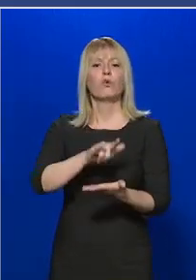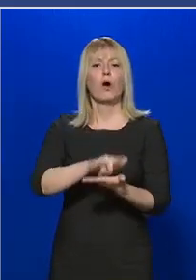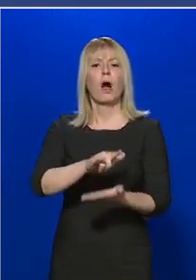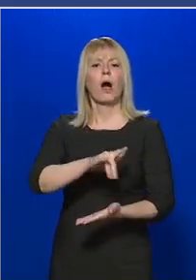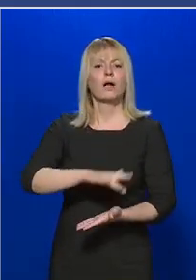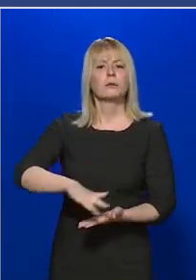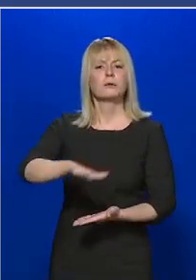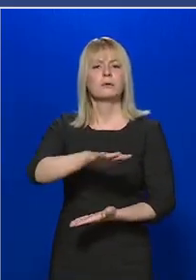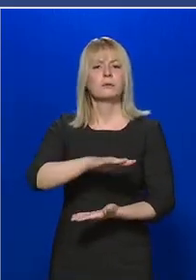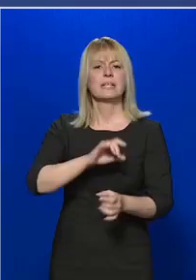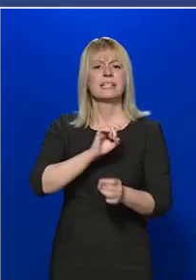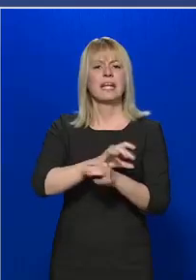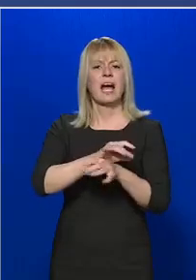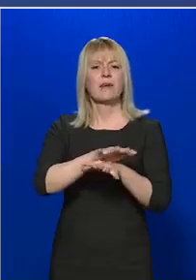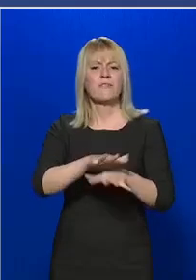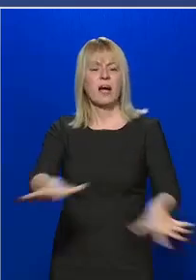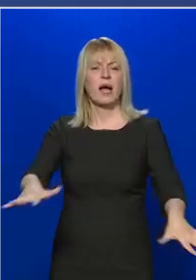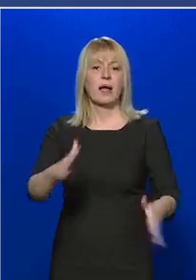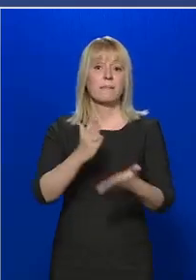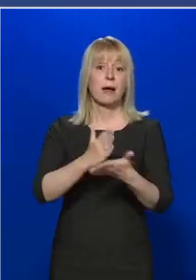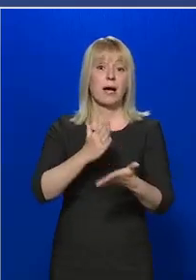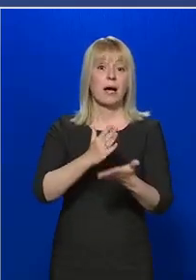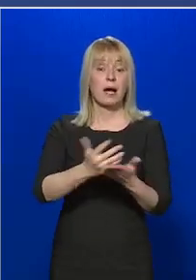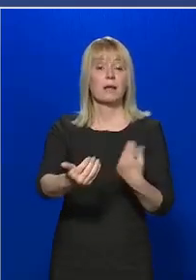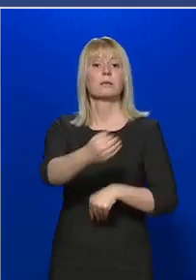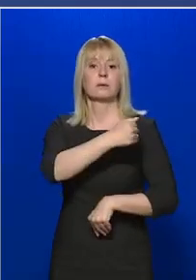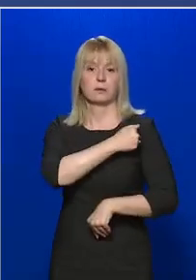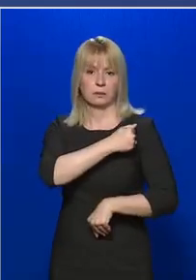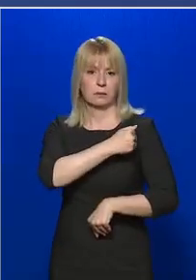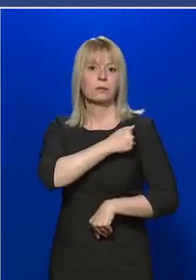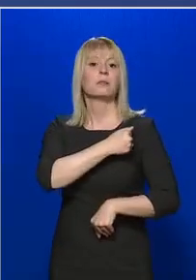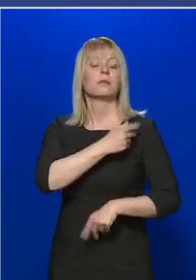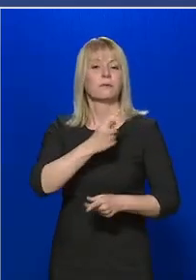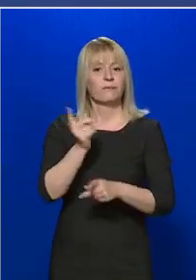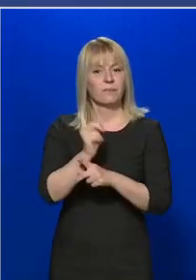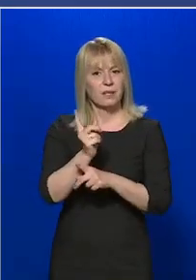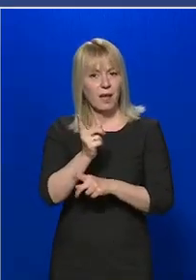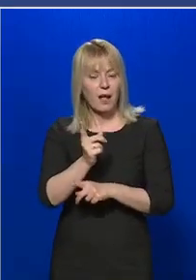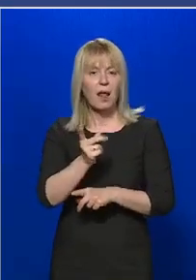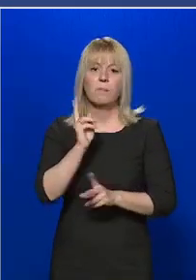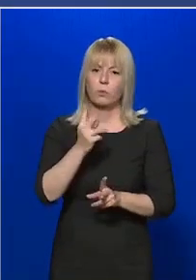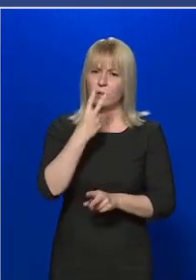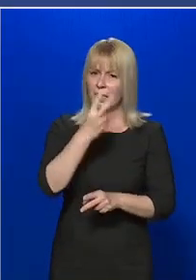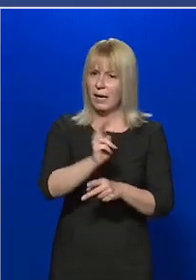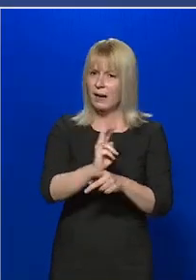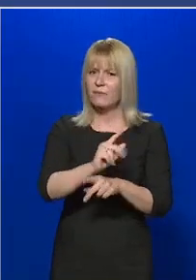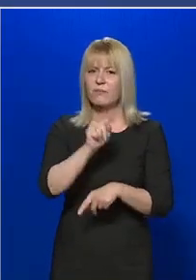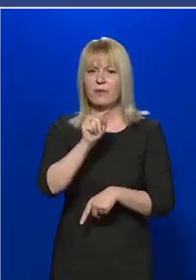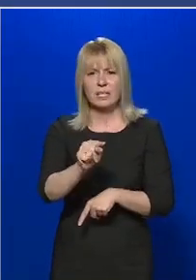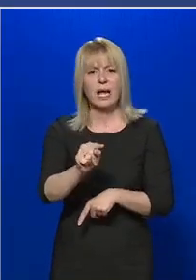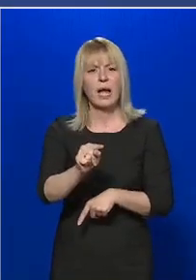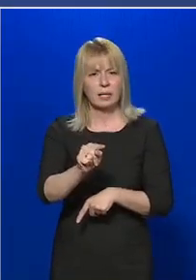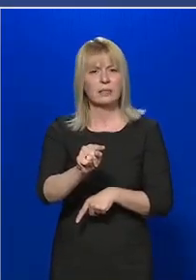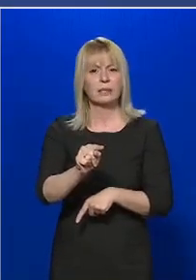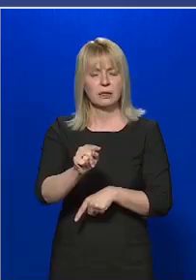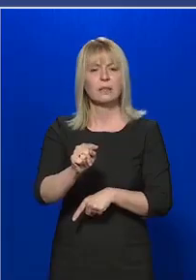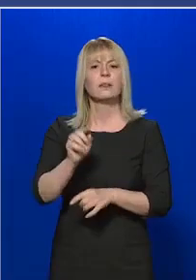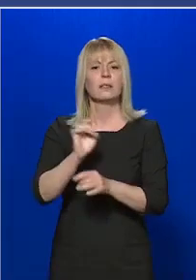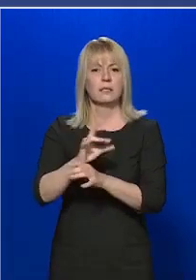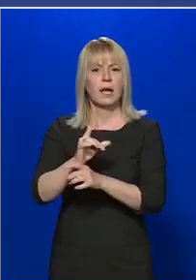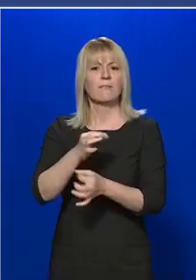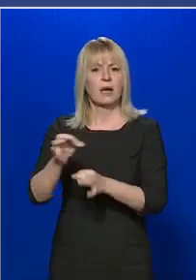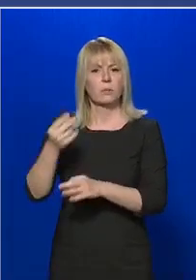kitörésekor már felhívta a figyelmet arra, hogy erre oda kell figyelnie a járványügyi